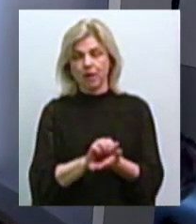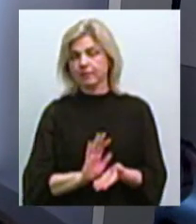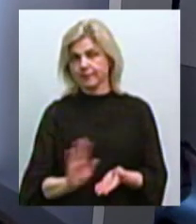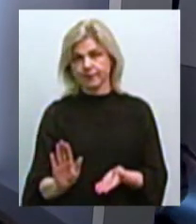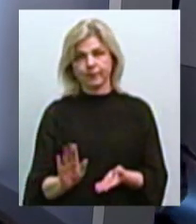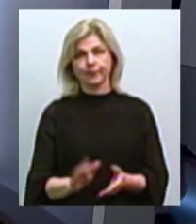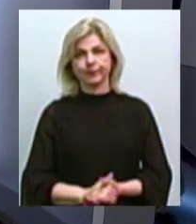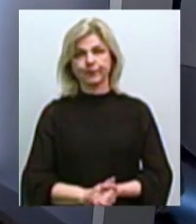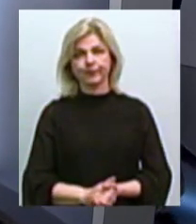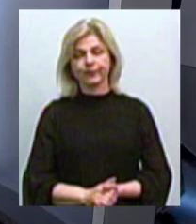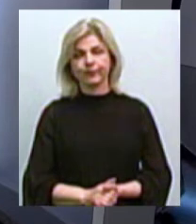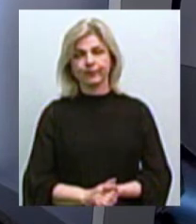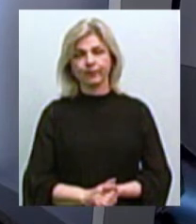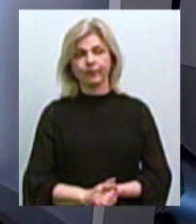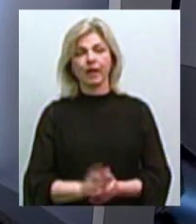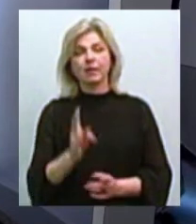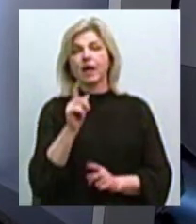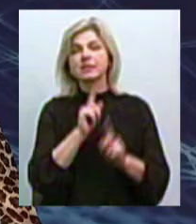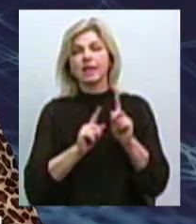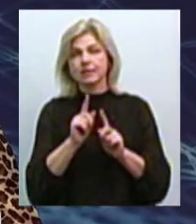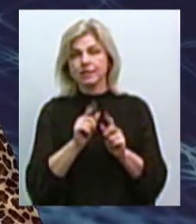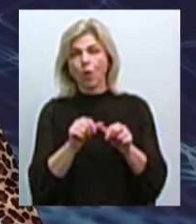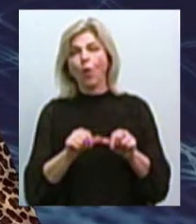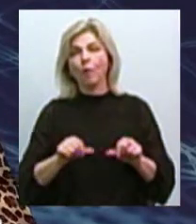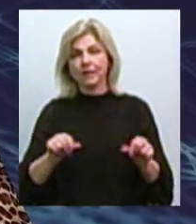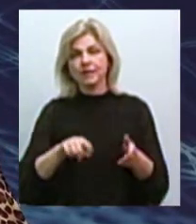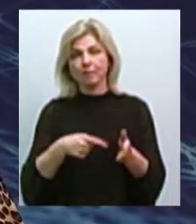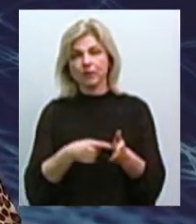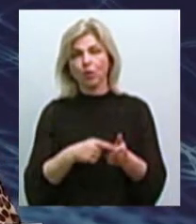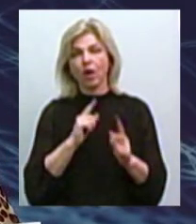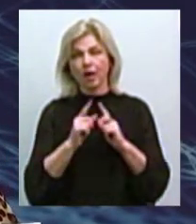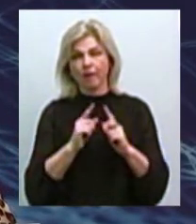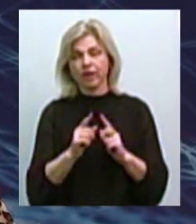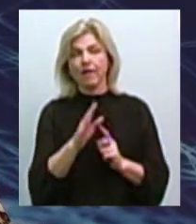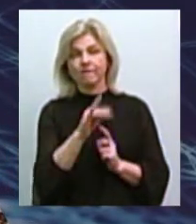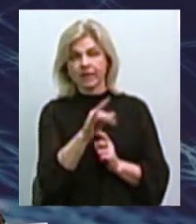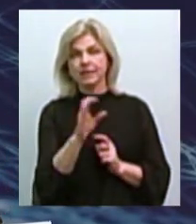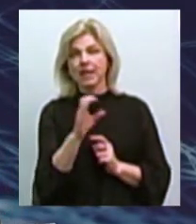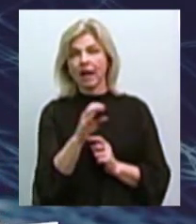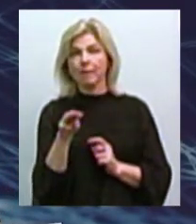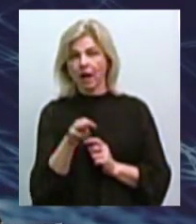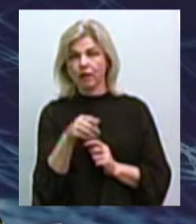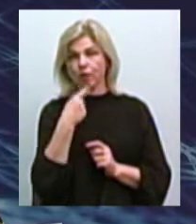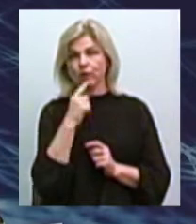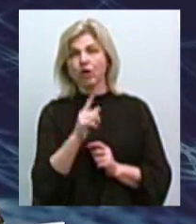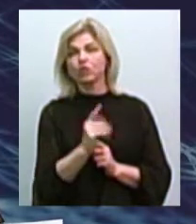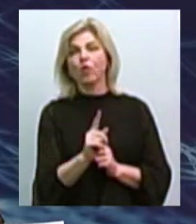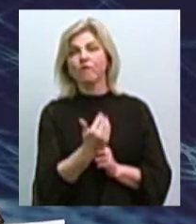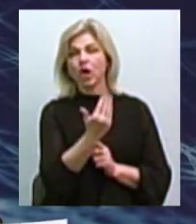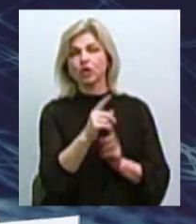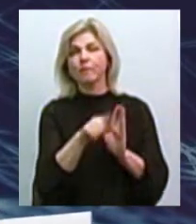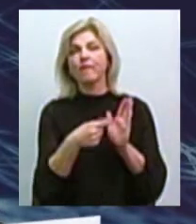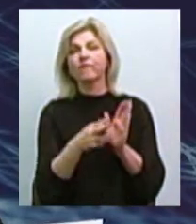момент, так вот так вот. На заседанні вишезгаданої комісії міської ради Ви Сергію Михайловичу сказали, що вашему відомству надали